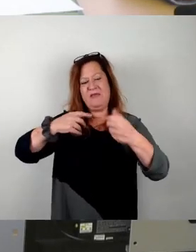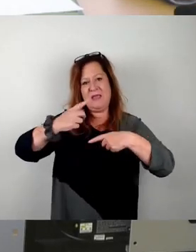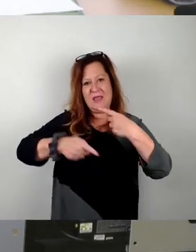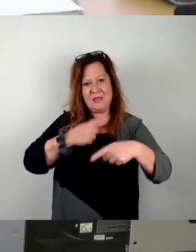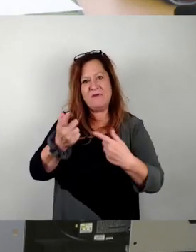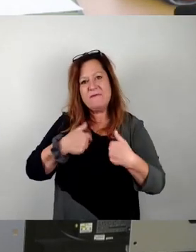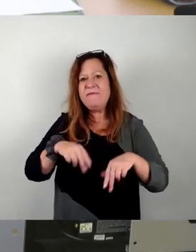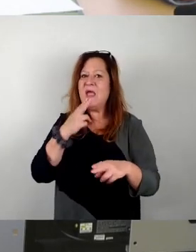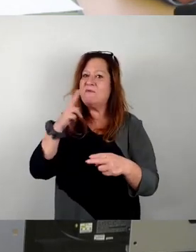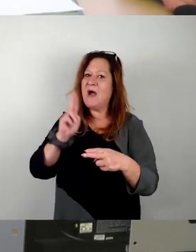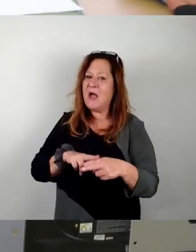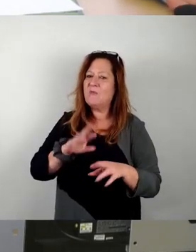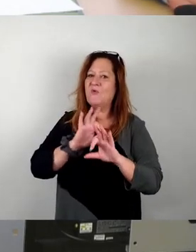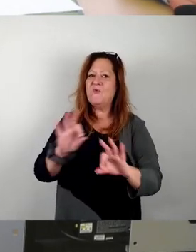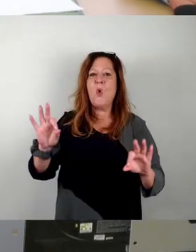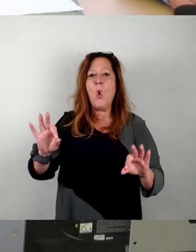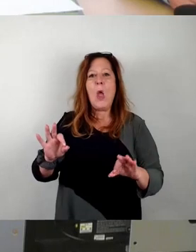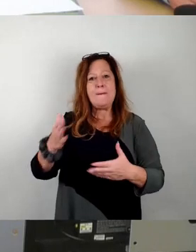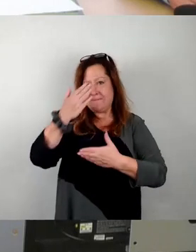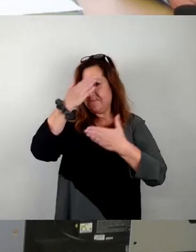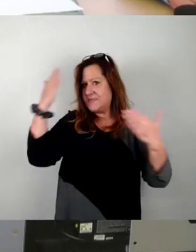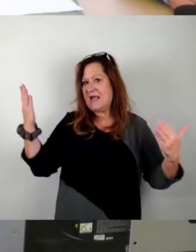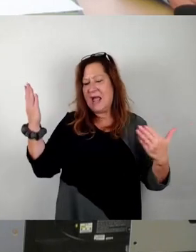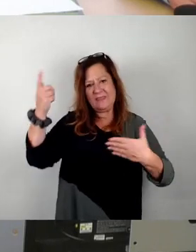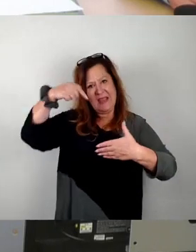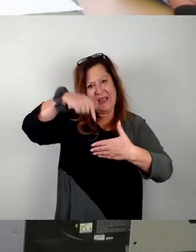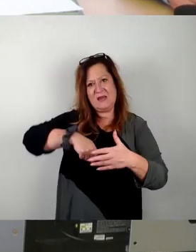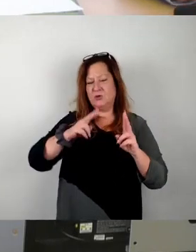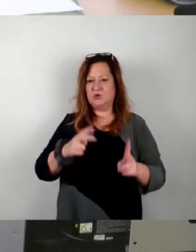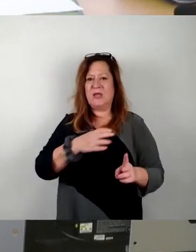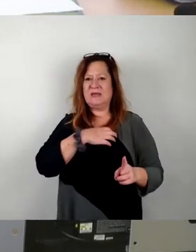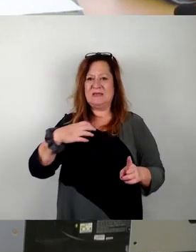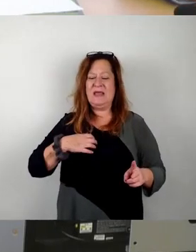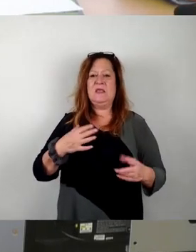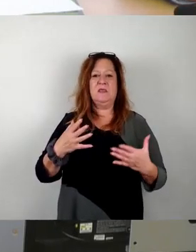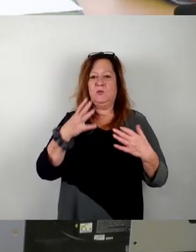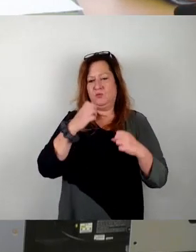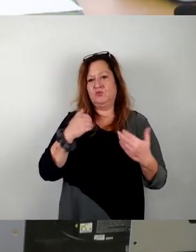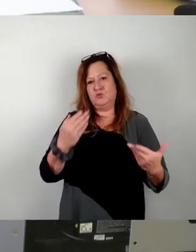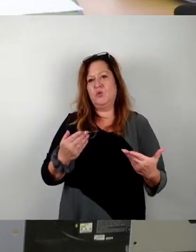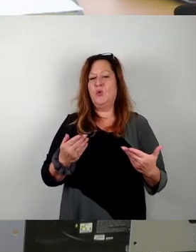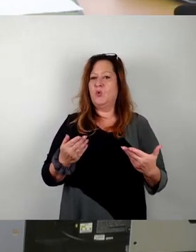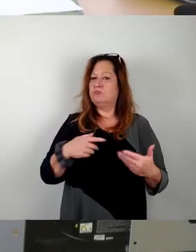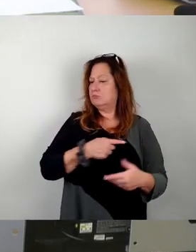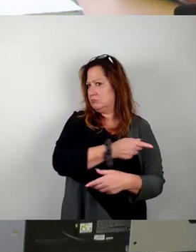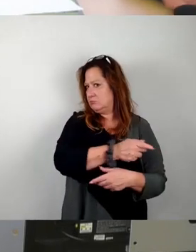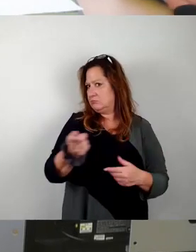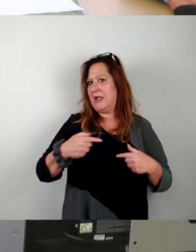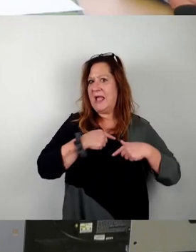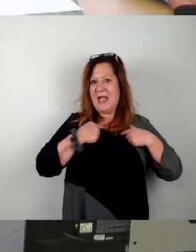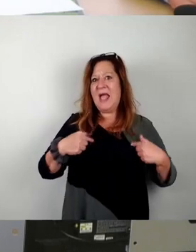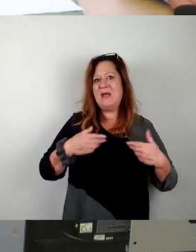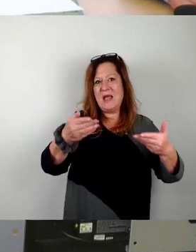für die berühmte Stadtsilie Dresdens. Dieser Verantwortung wollen wir gerecht werden. Und so lade ich Sie alle ein, sowohl dem